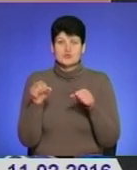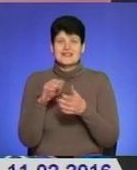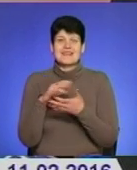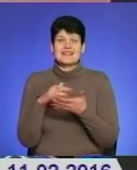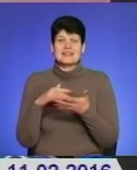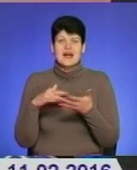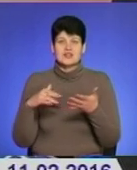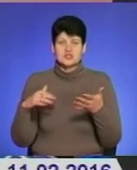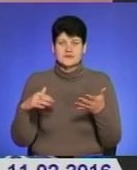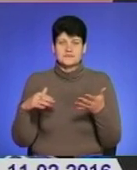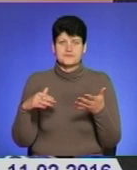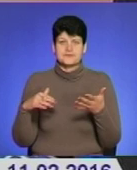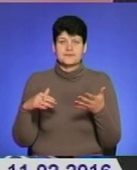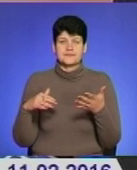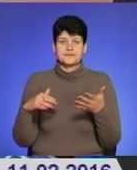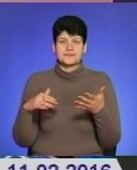ну,